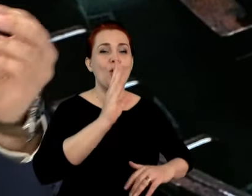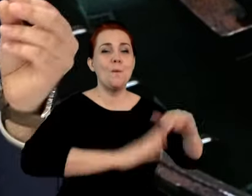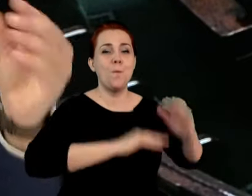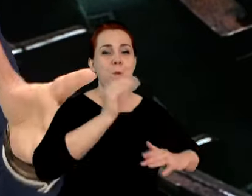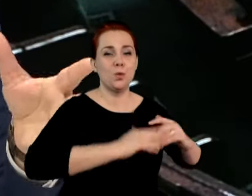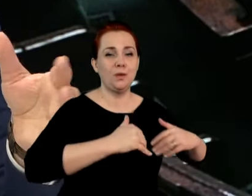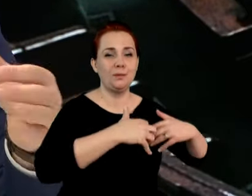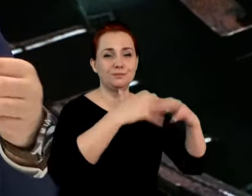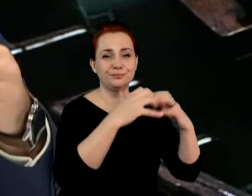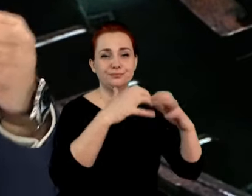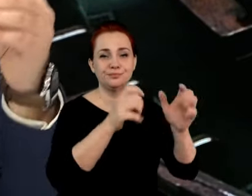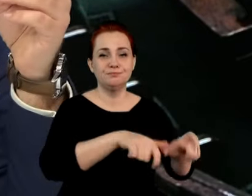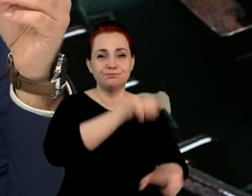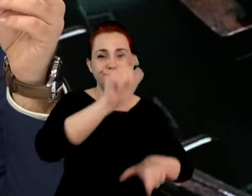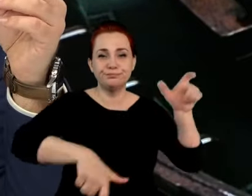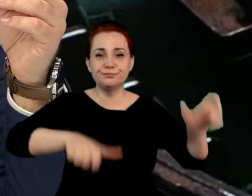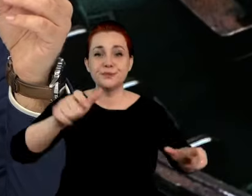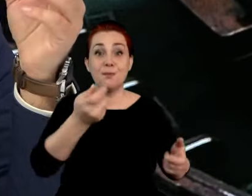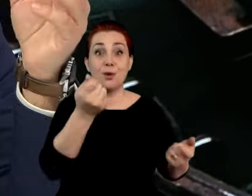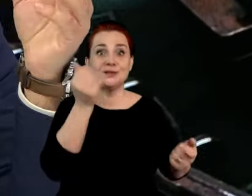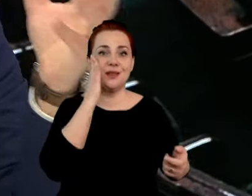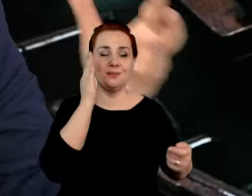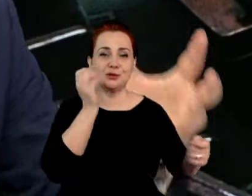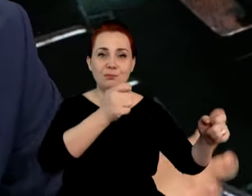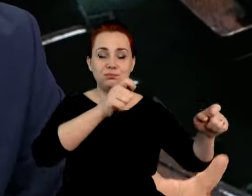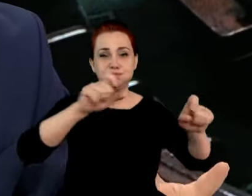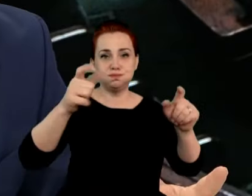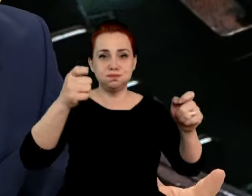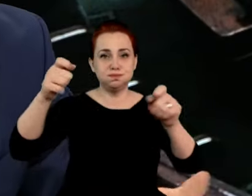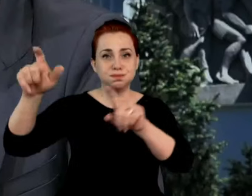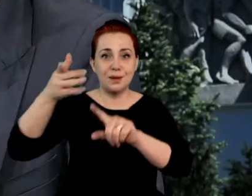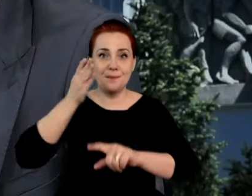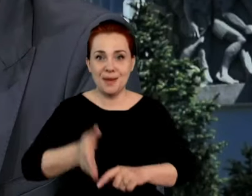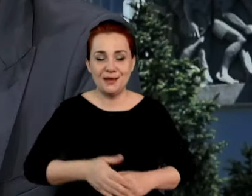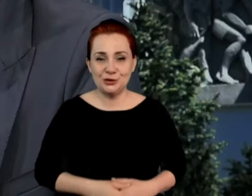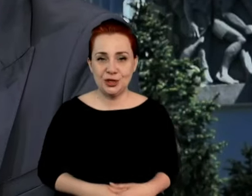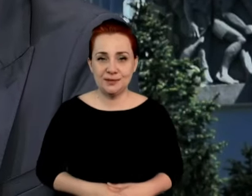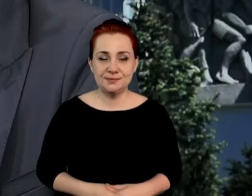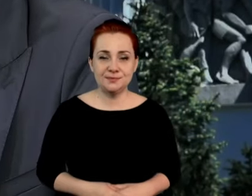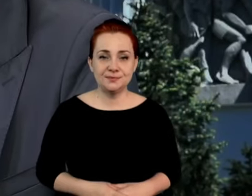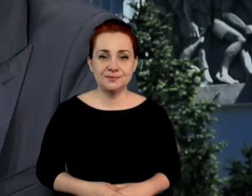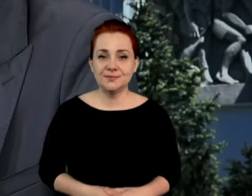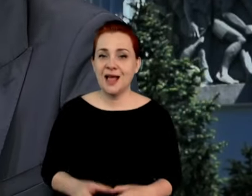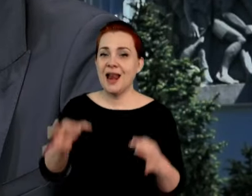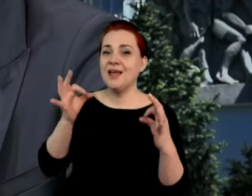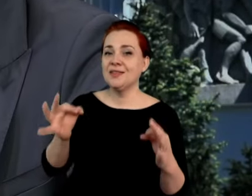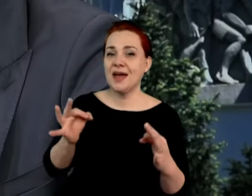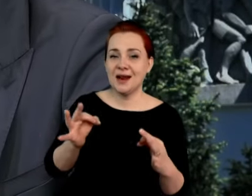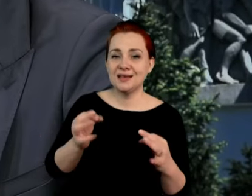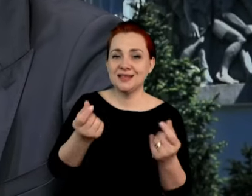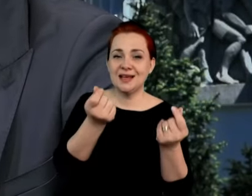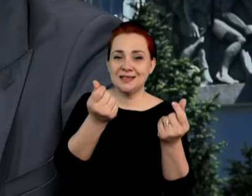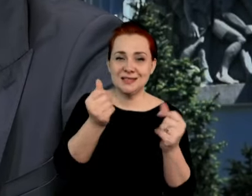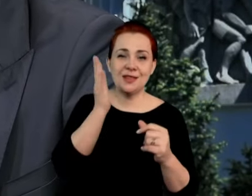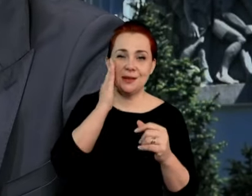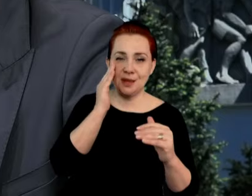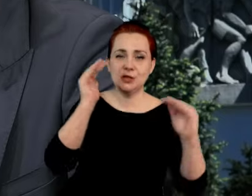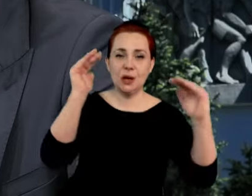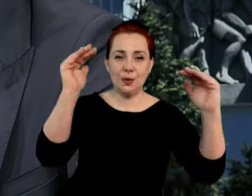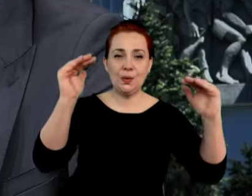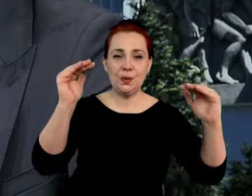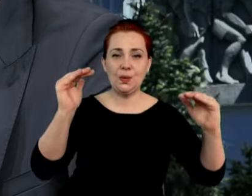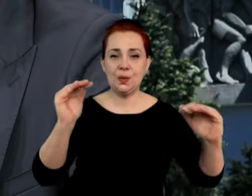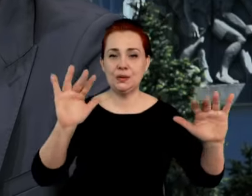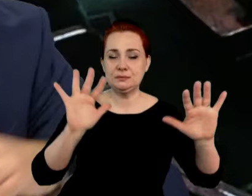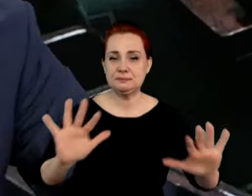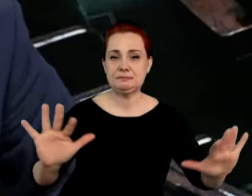ręce, bo ceny mieszkań pójdą w górę i oni najlepiej Panie redaktorze, na razie ceny mieszkań na szczęście się stabilizują, jeżeli chodzi o ich wysokość,